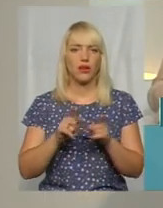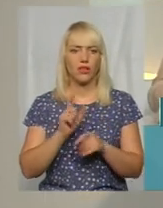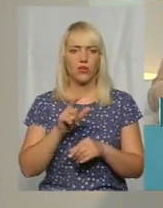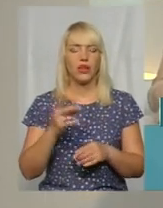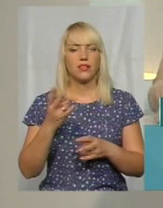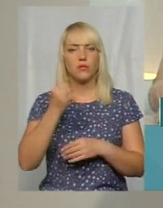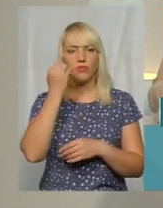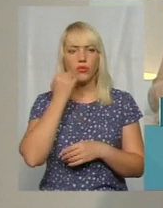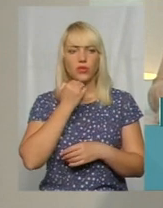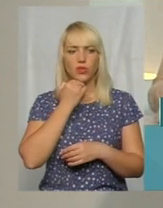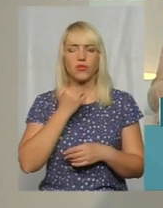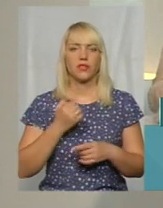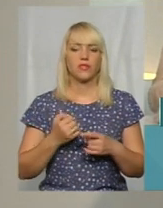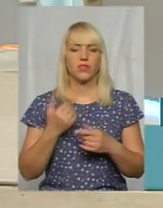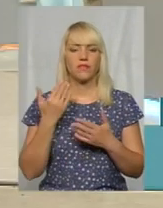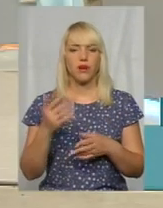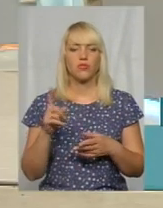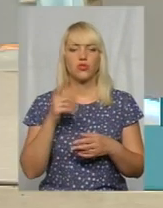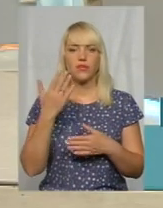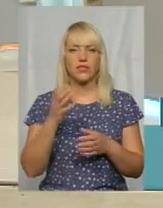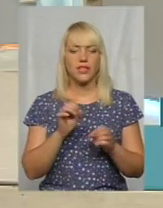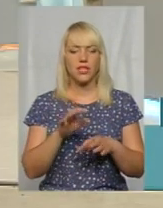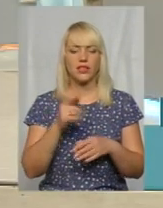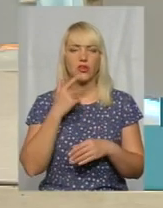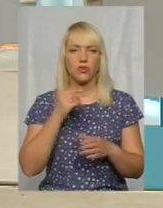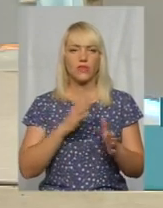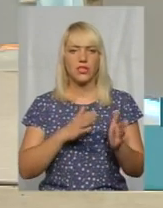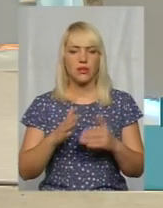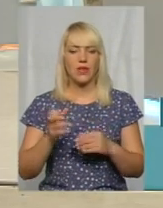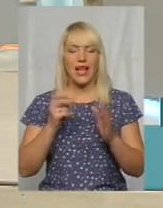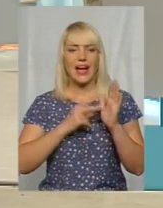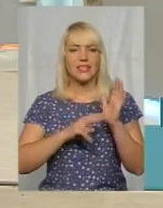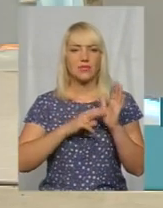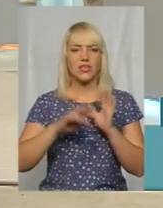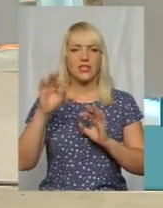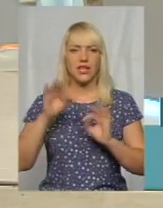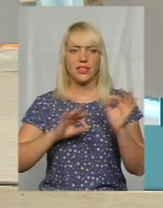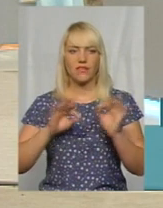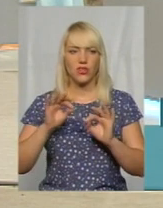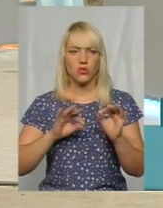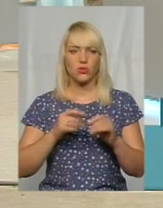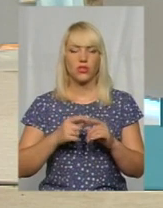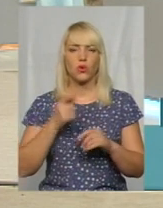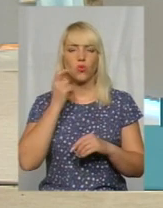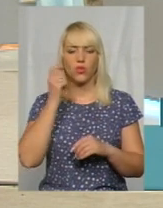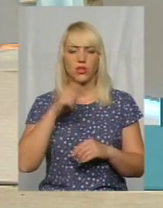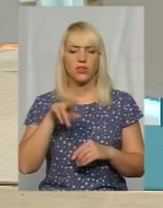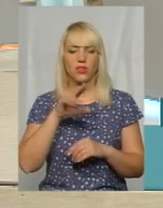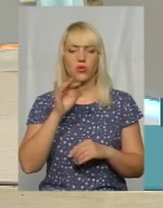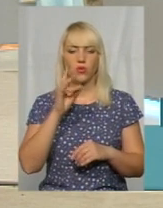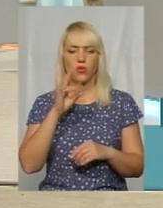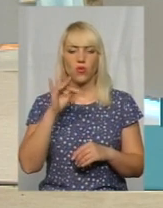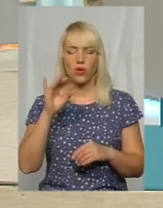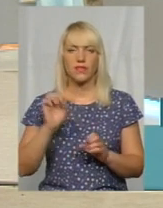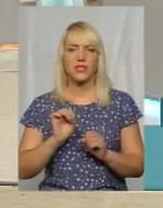що дійсно здаєтеся систематично. А от 70% українських донорів здають кров лише один раз. Про це інформує сайт Міністерства